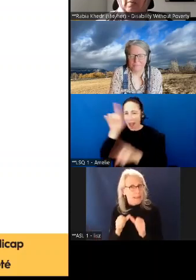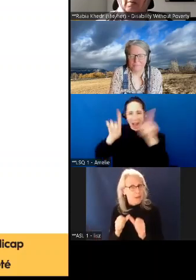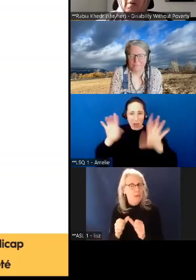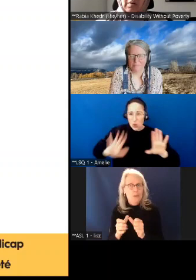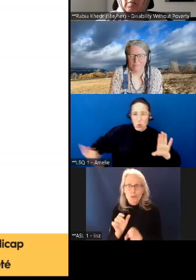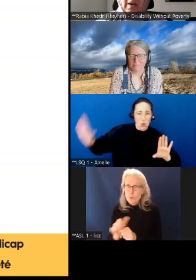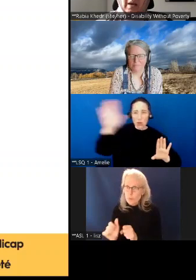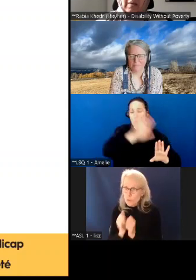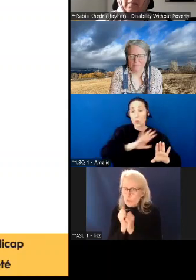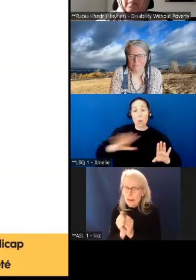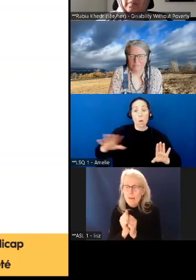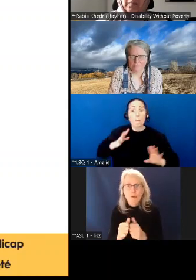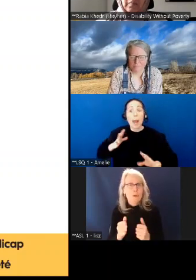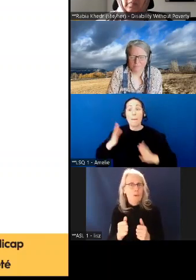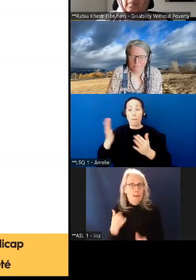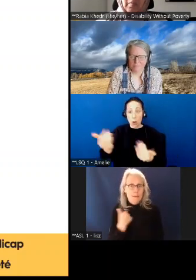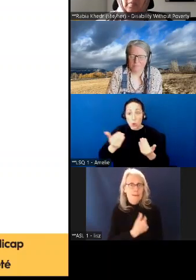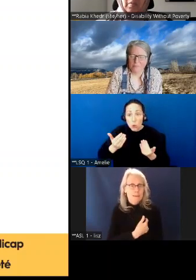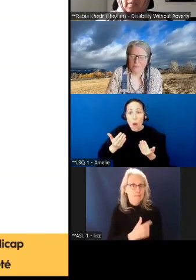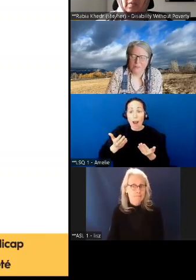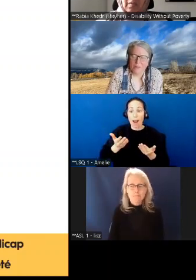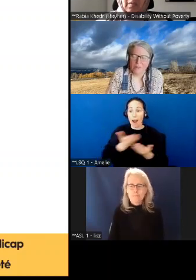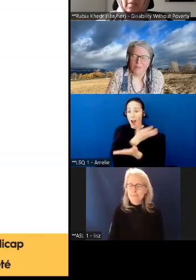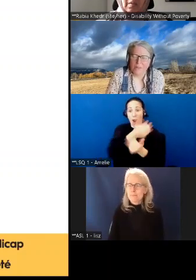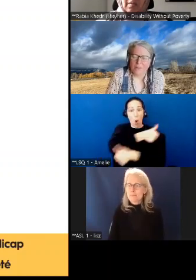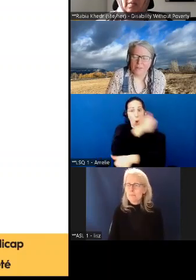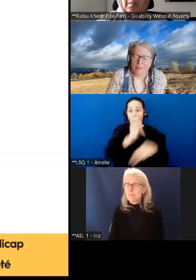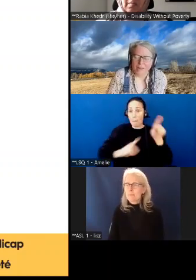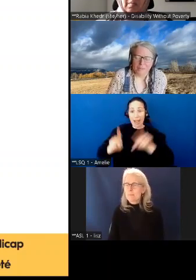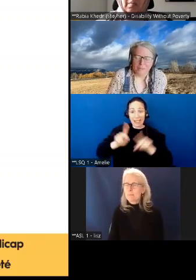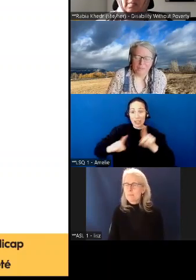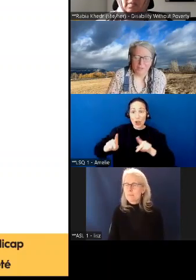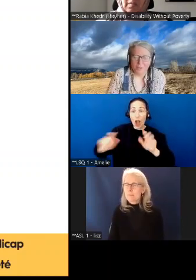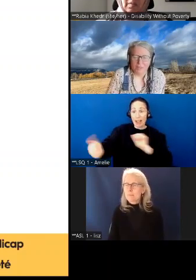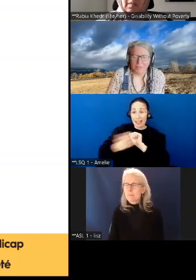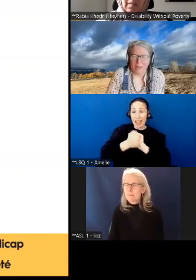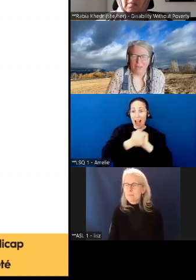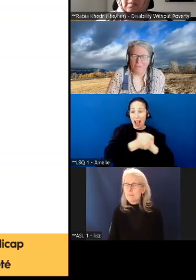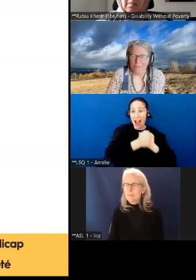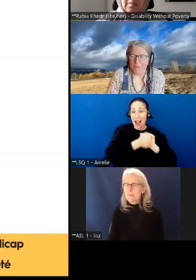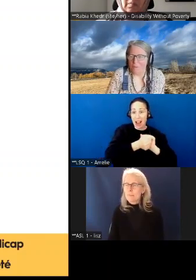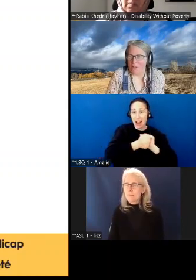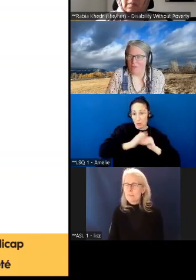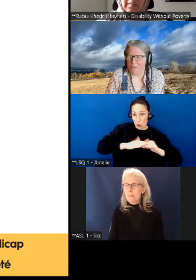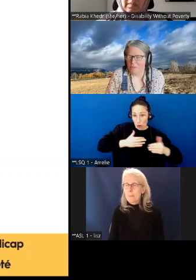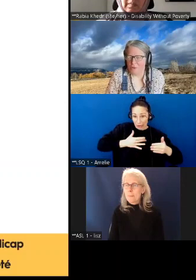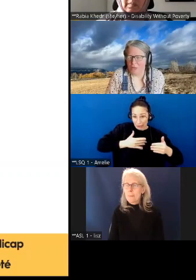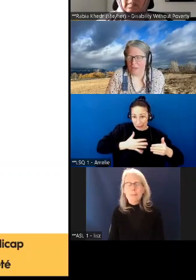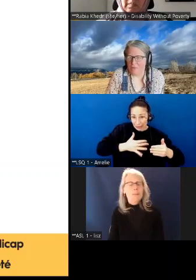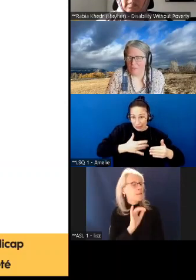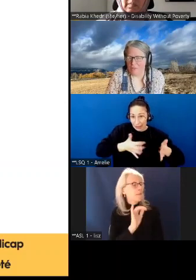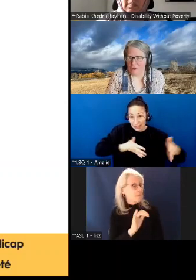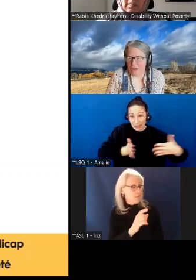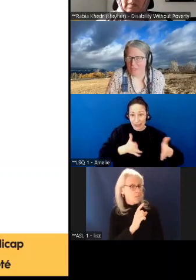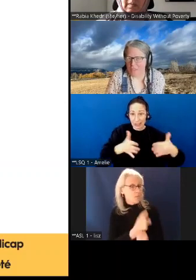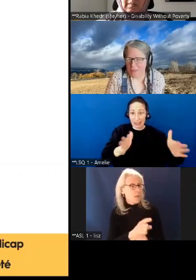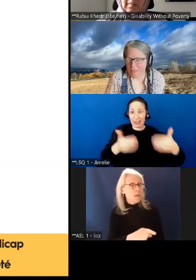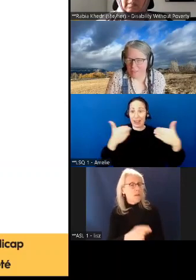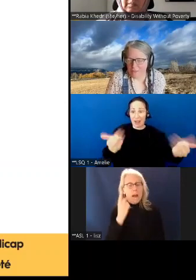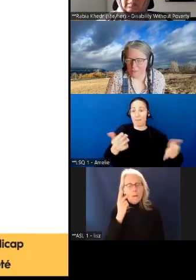le pouvons, mais nous avons besoin d'autres personnes qui travaillent avec nous tout au long du parcours. Absolument.